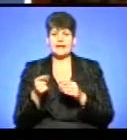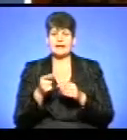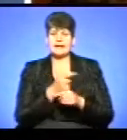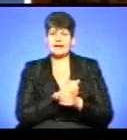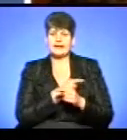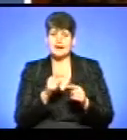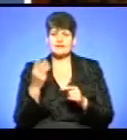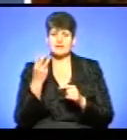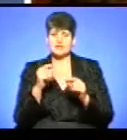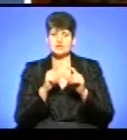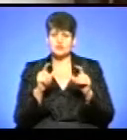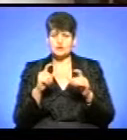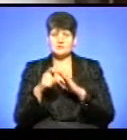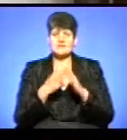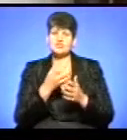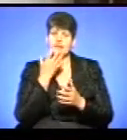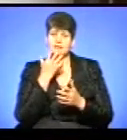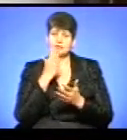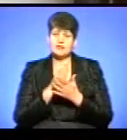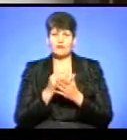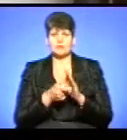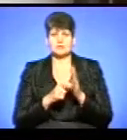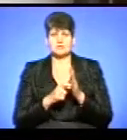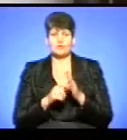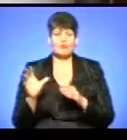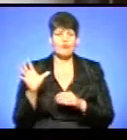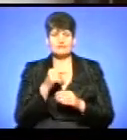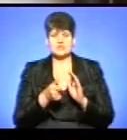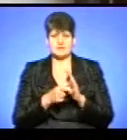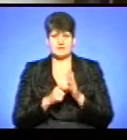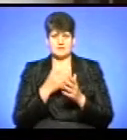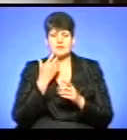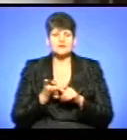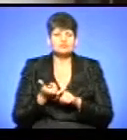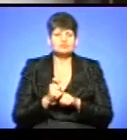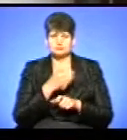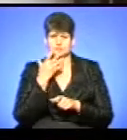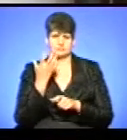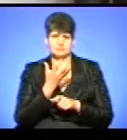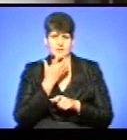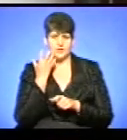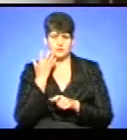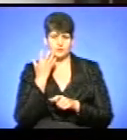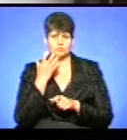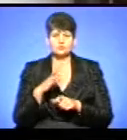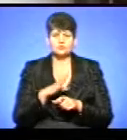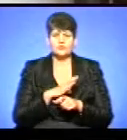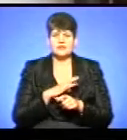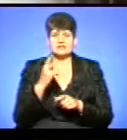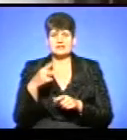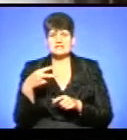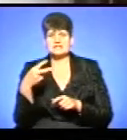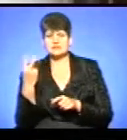дізнатися, чи тепло у приміщеннях. У всіх класах дуже тепло, навіть у нас, звичайно, тепло. Температура іноді досягає 22